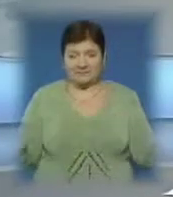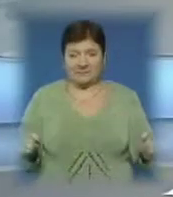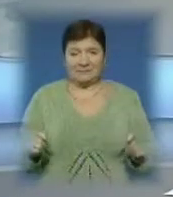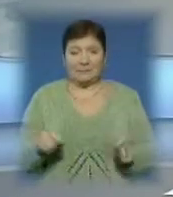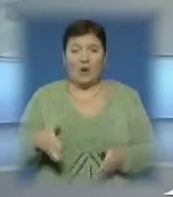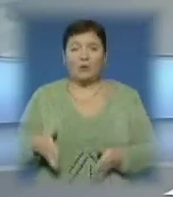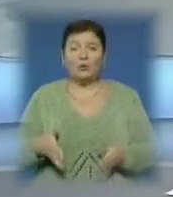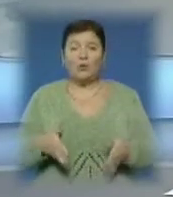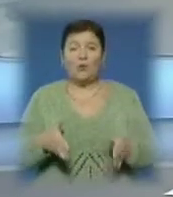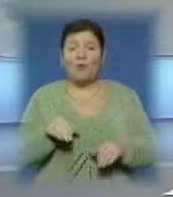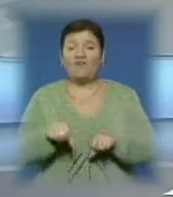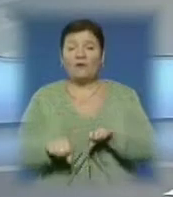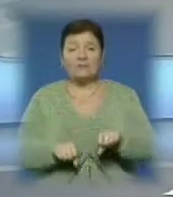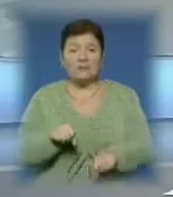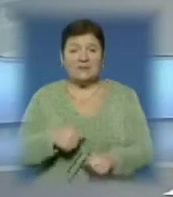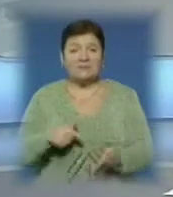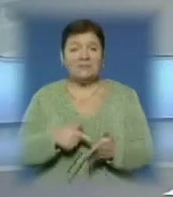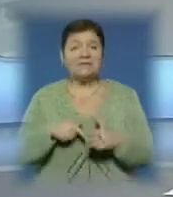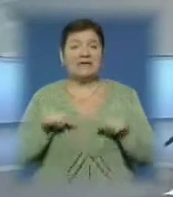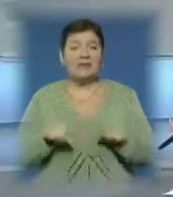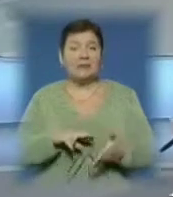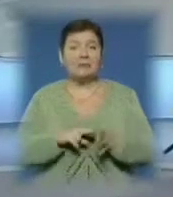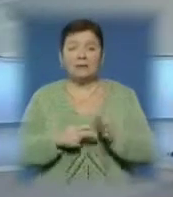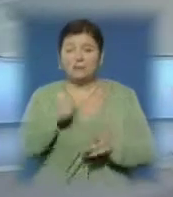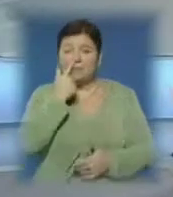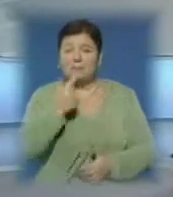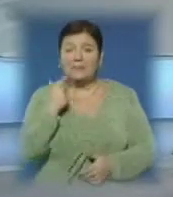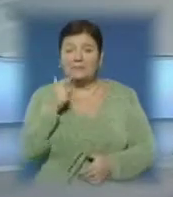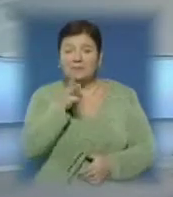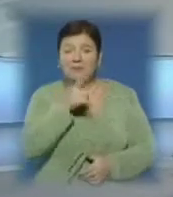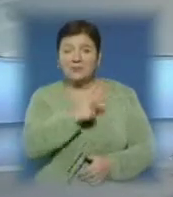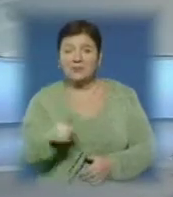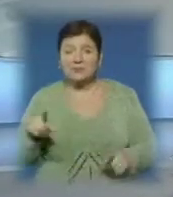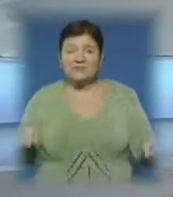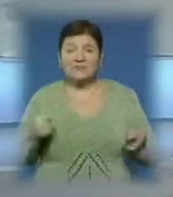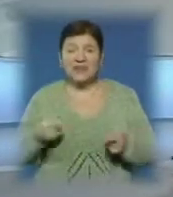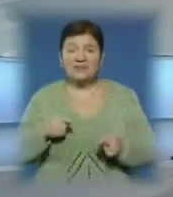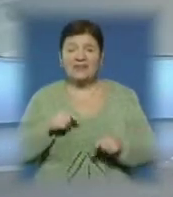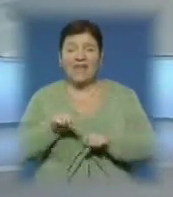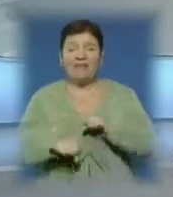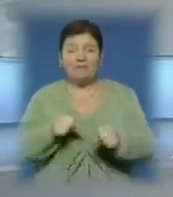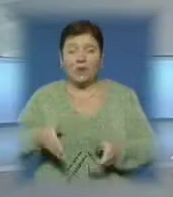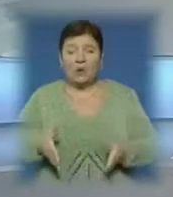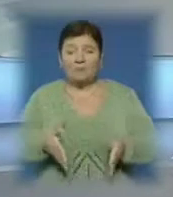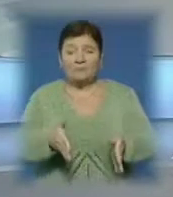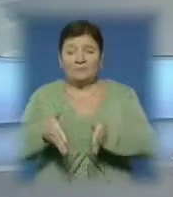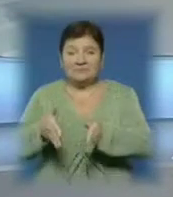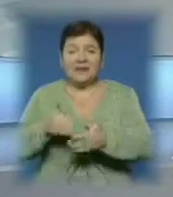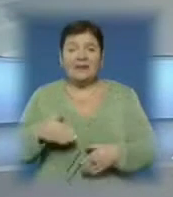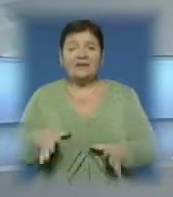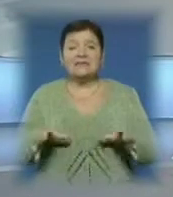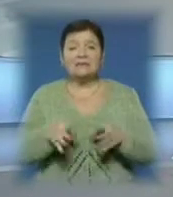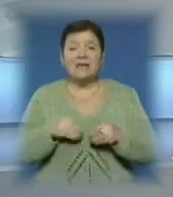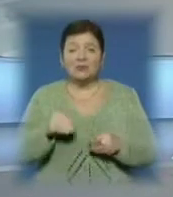Дорогу велосипедистам міська влада Ужгорода планує найближчим часом створити нові велодоріжки. Рік тому обласний центр спільно з